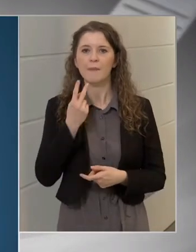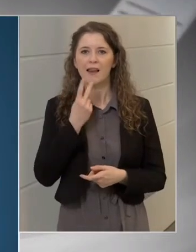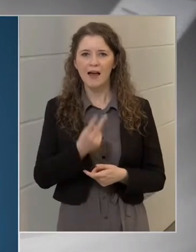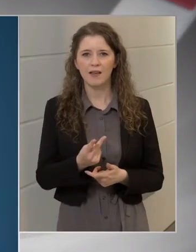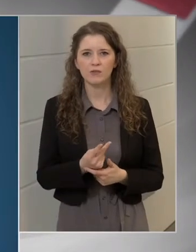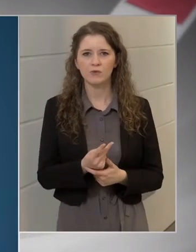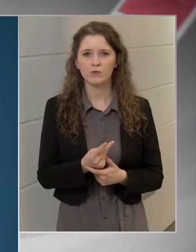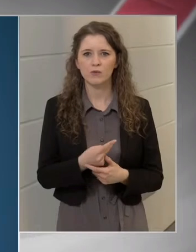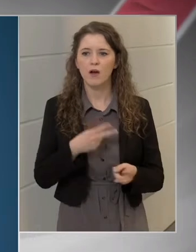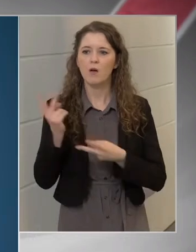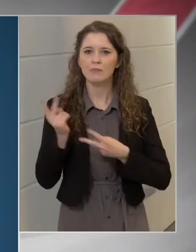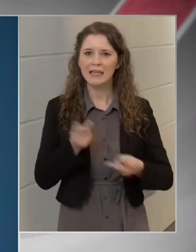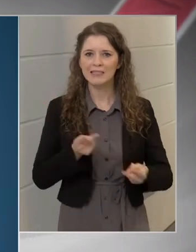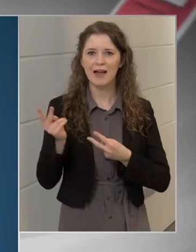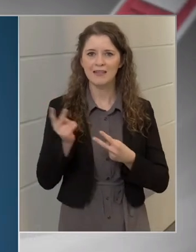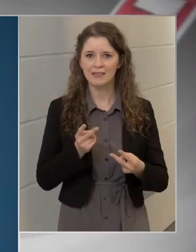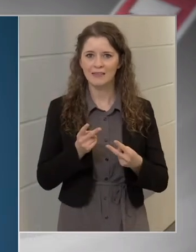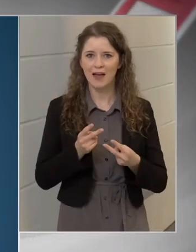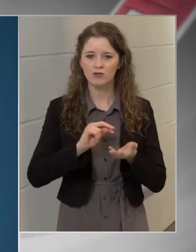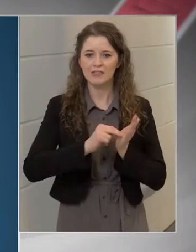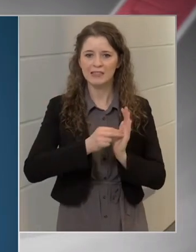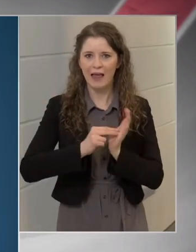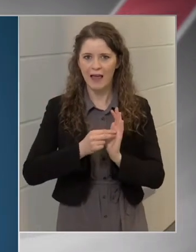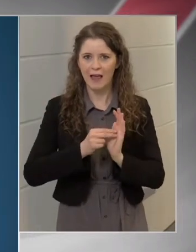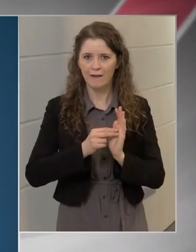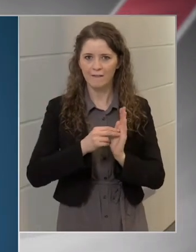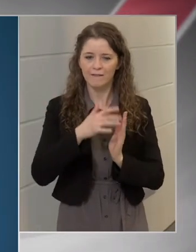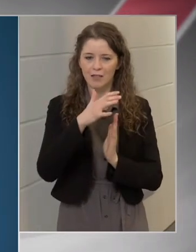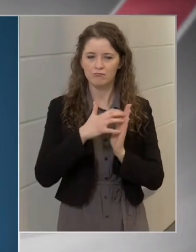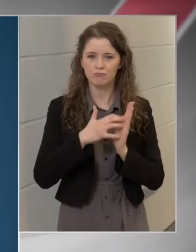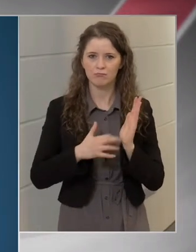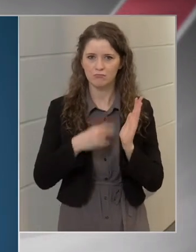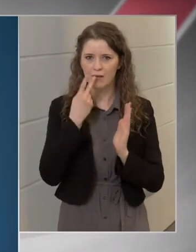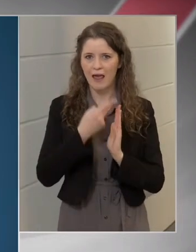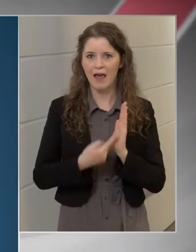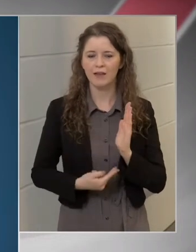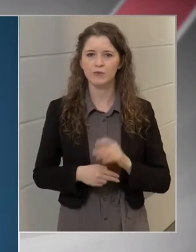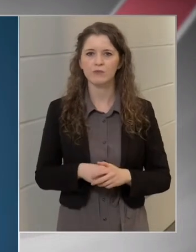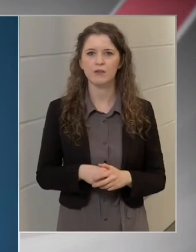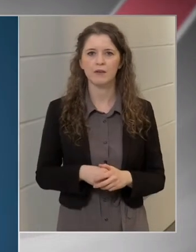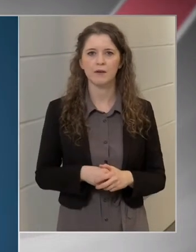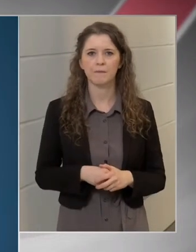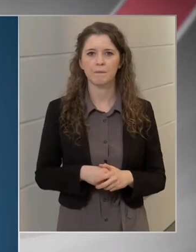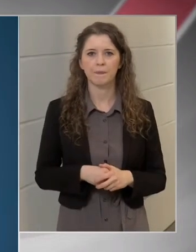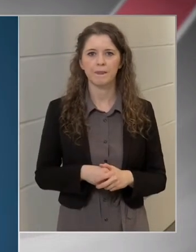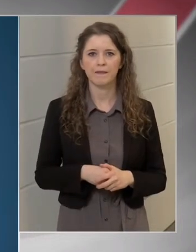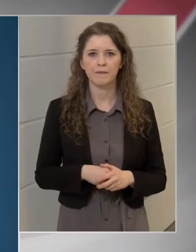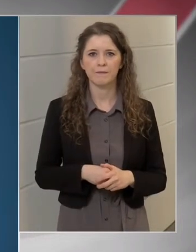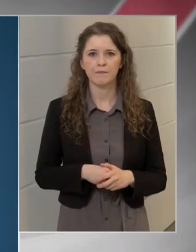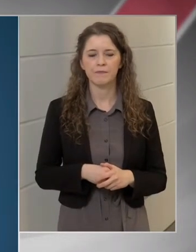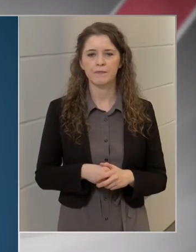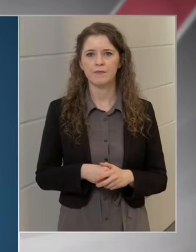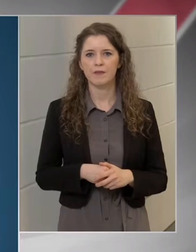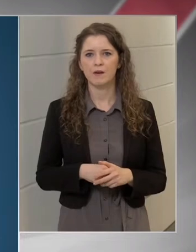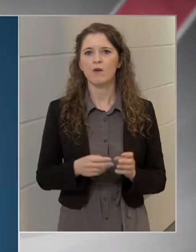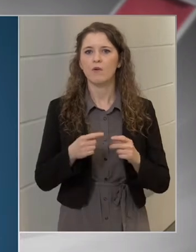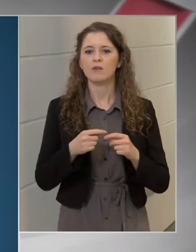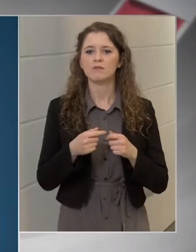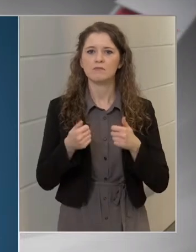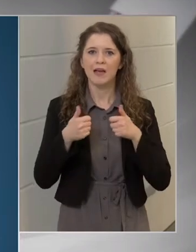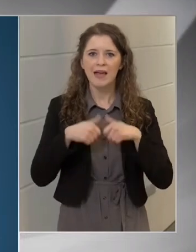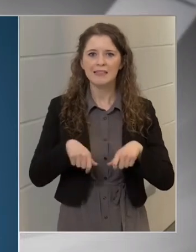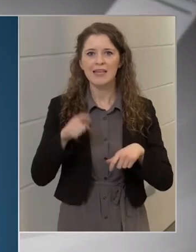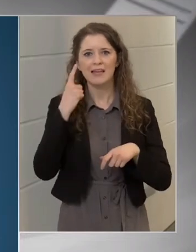beszállítási terveket, hogy egyszerre tömegesen tudunk oltani.